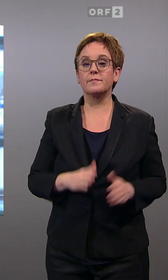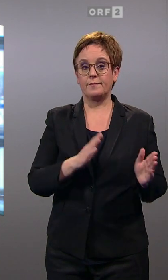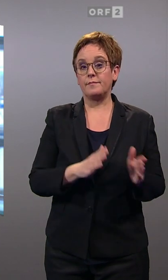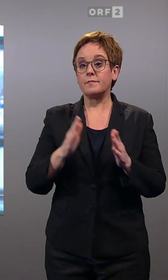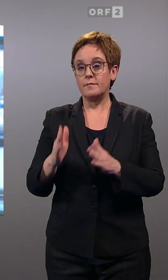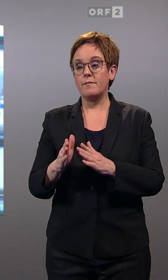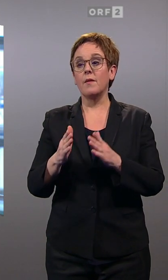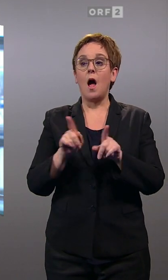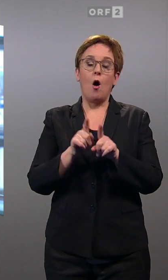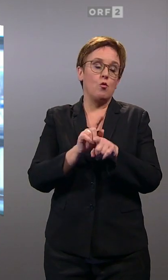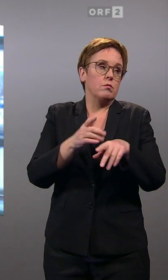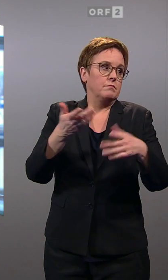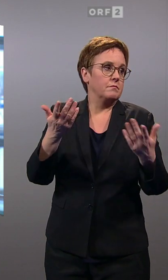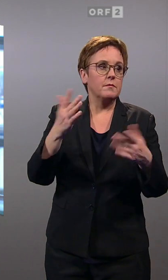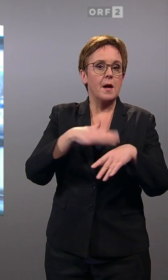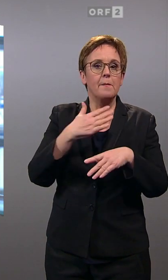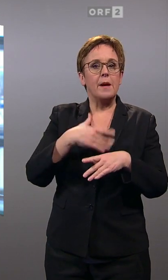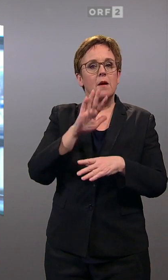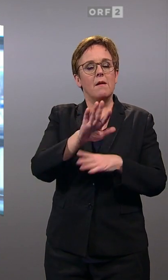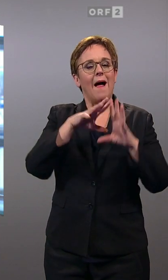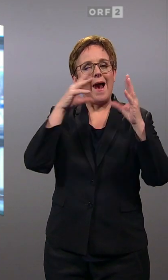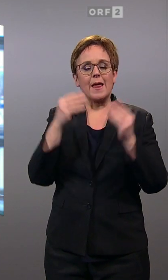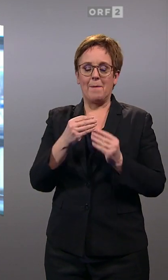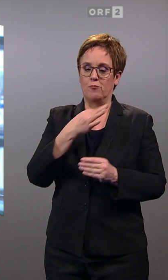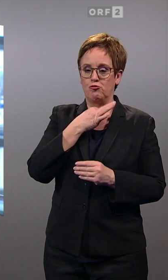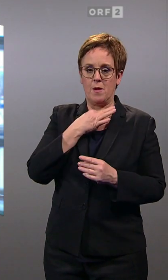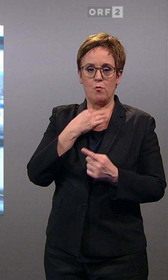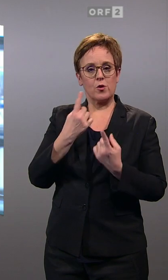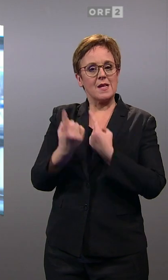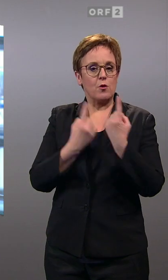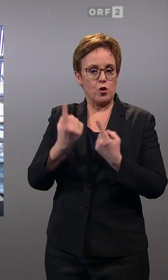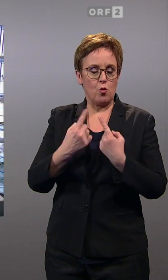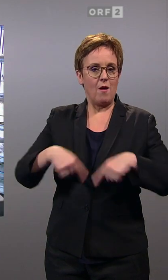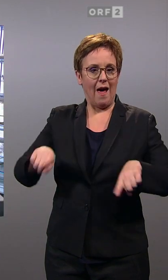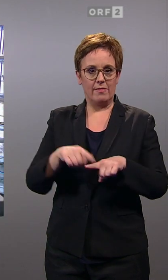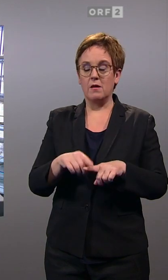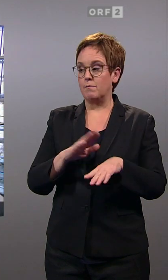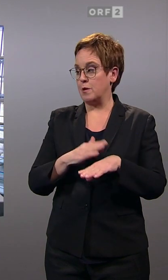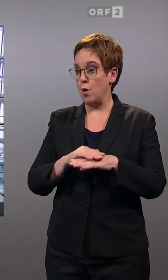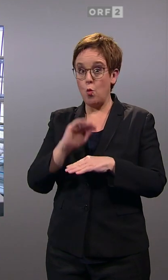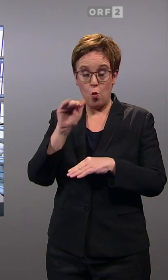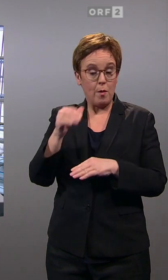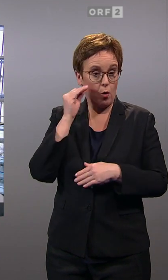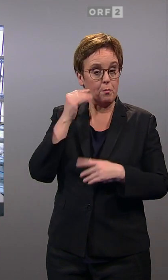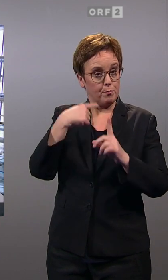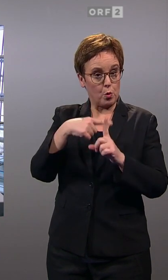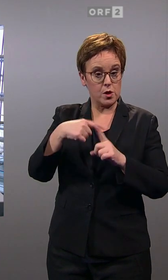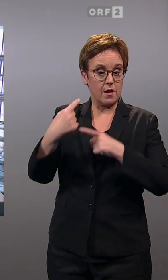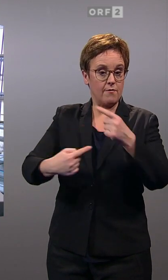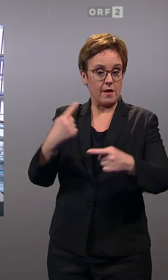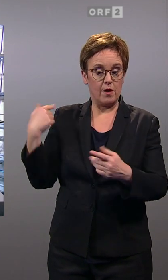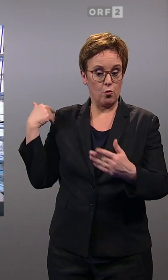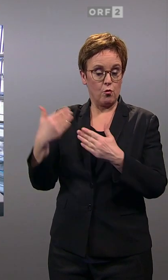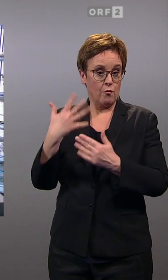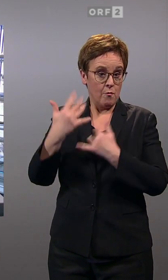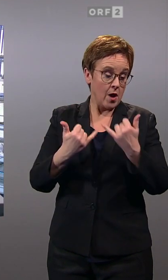Aber es geht auch um Fragen beispielsweise über die allgemeine Stimmungslage im Land. Also sieht eine Mehrheit eine positive Entwicklung in den letzten fünf